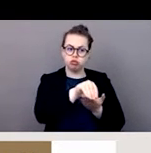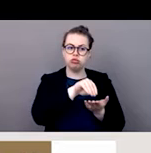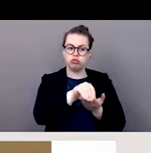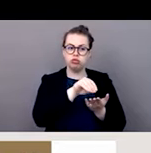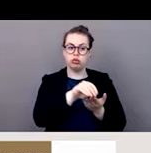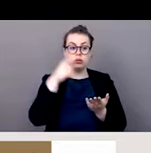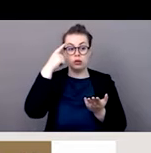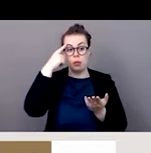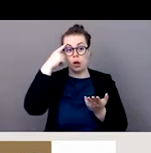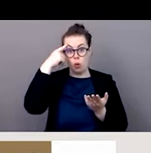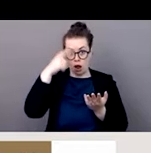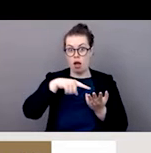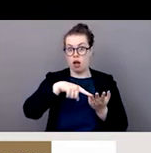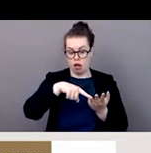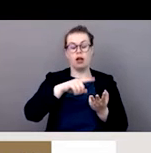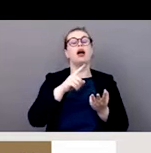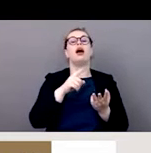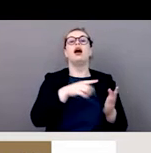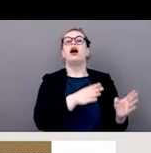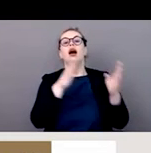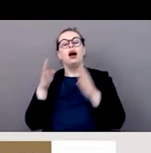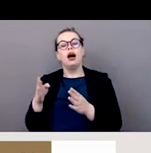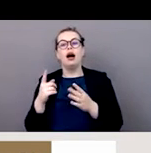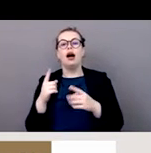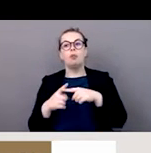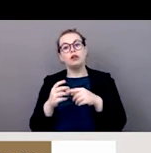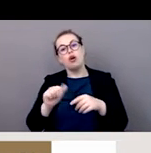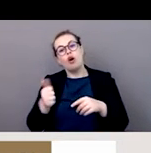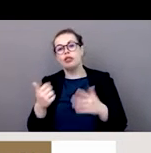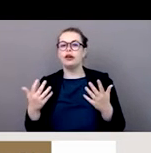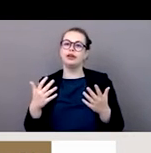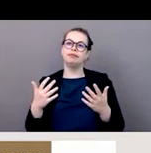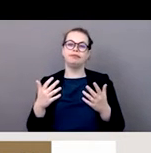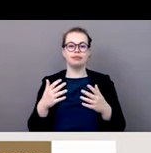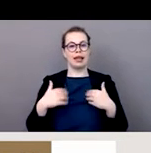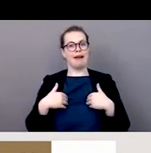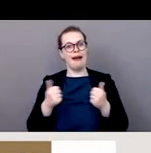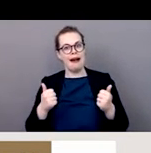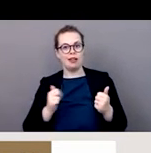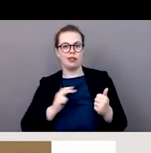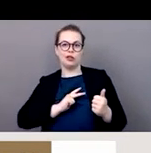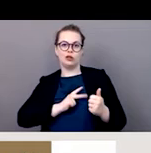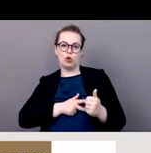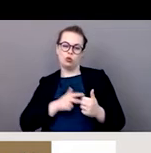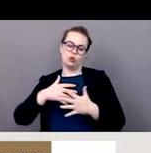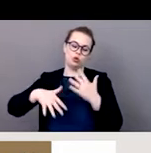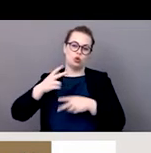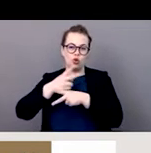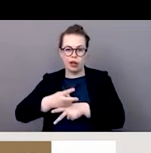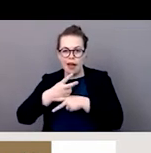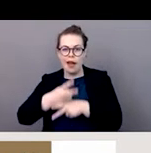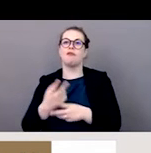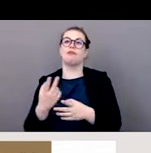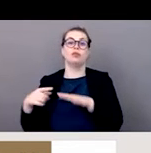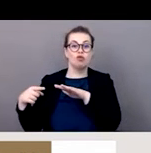spécifiques bien ciblées et cette population vulnérable inclut aussi les travailleurs aussi informels aussi tels que les